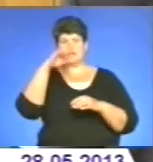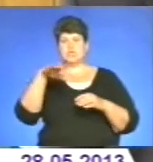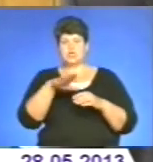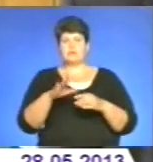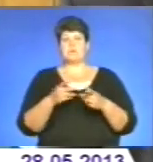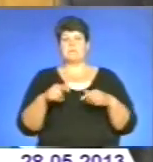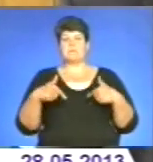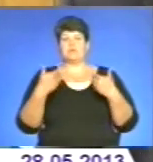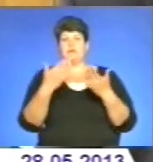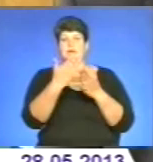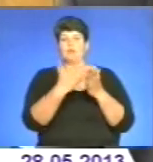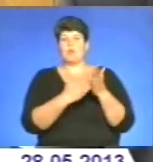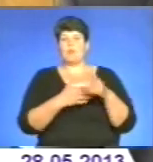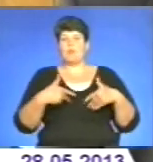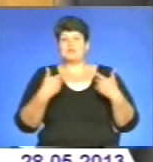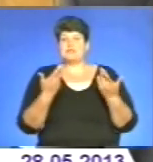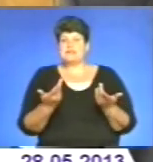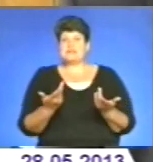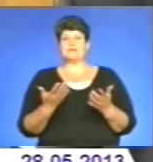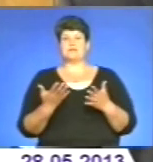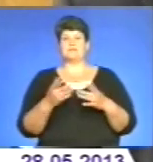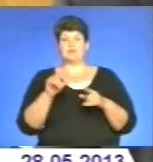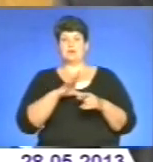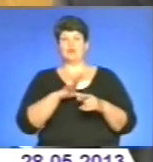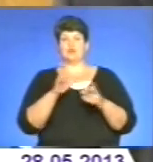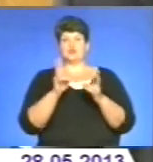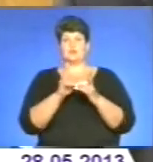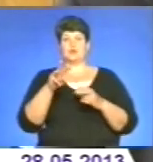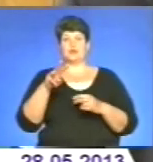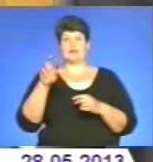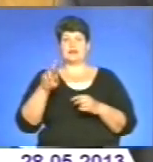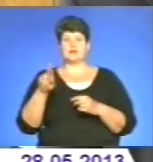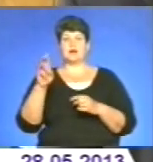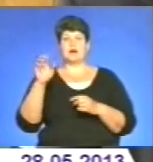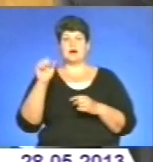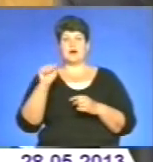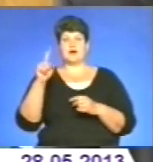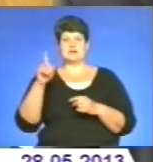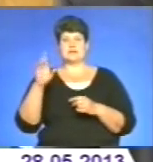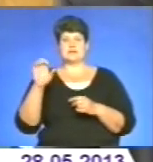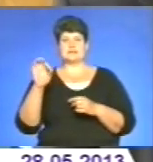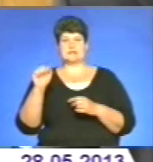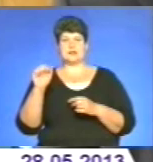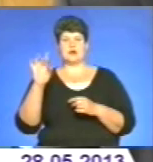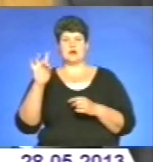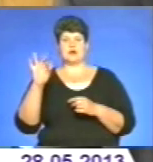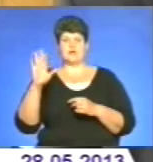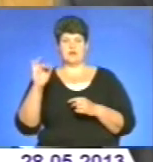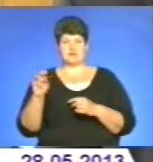пропозицій. В мене відбулись зустрічі з Миколою Яночем Азаром, з віце-прем'єром України.